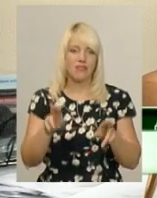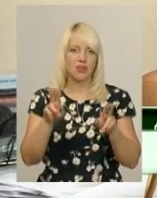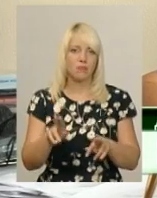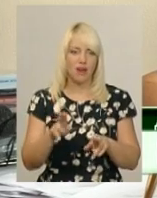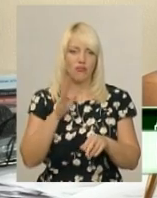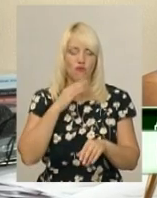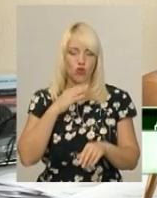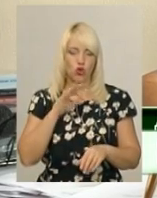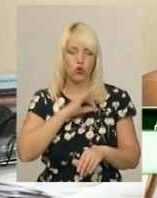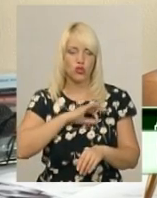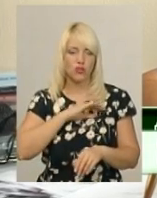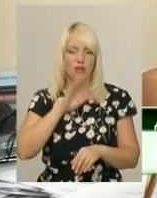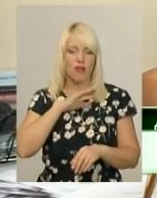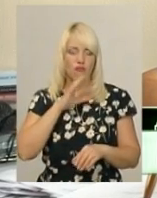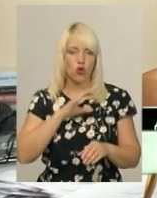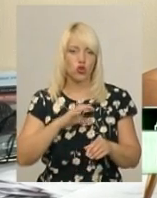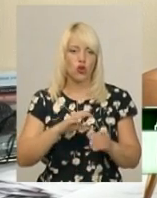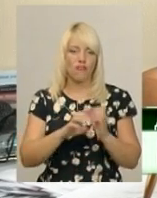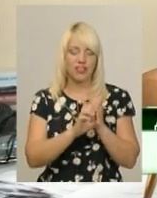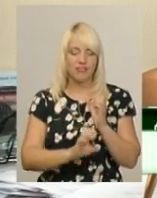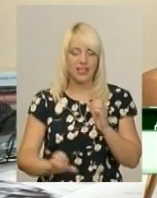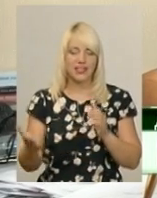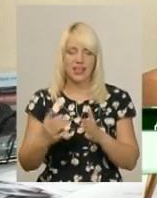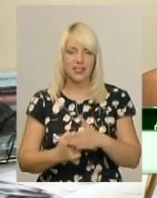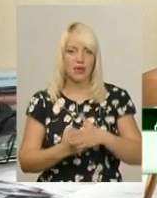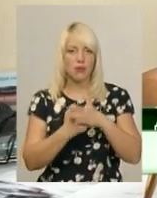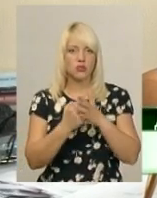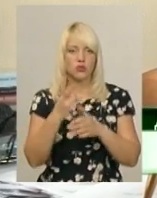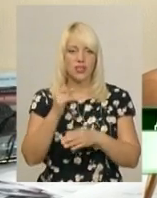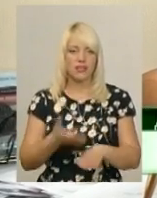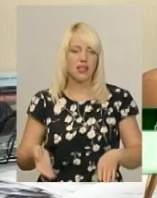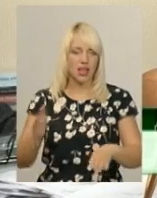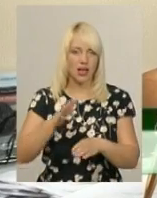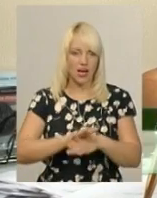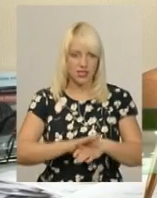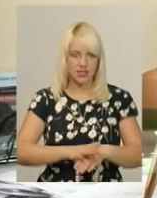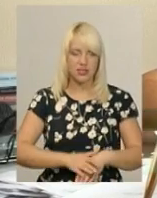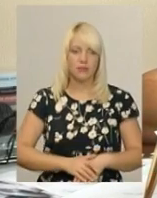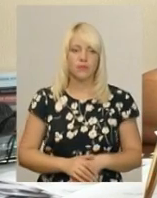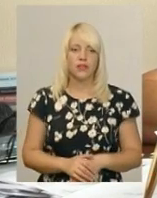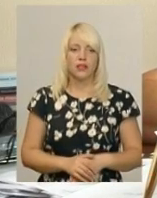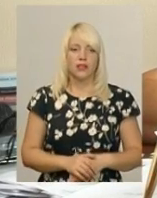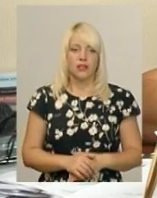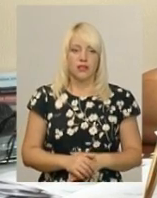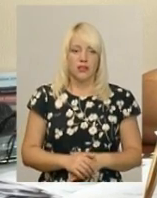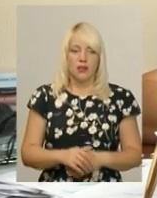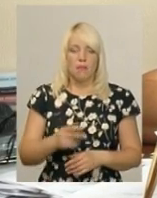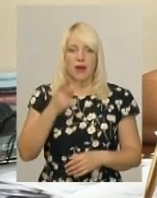водокористування і водовідведення, які базуються на чинному наказі Мінрегіонбуду,